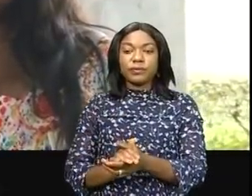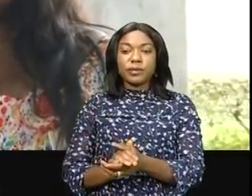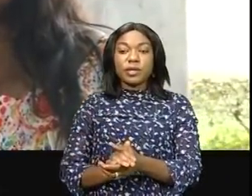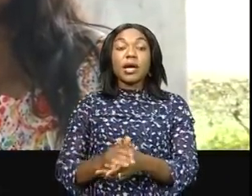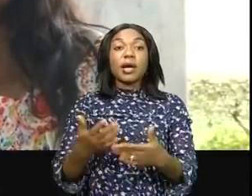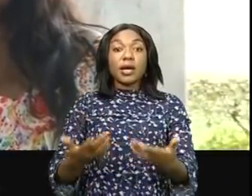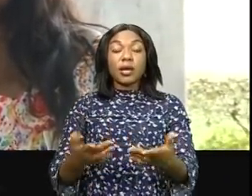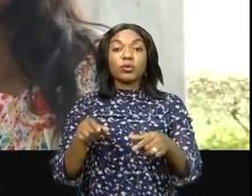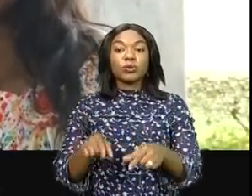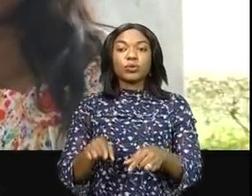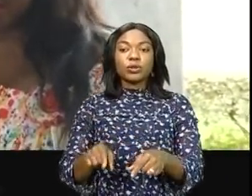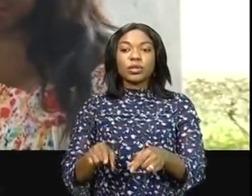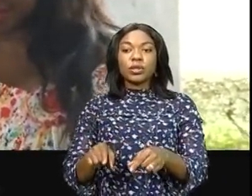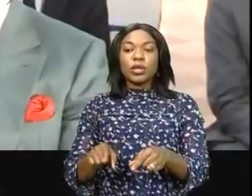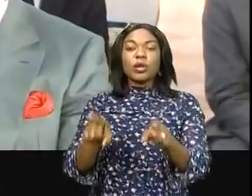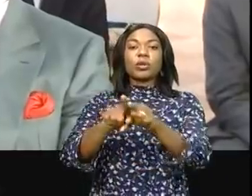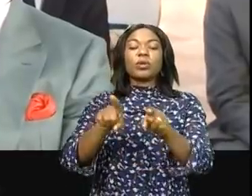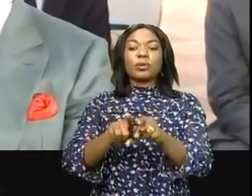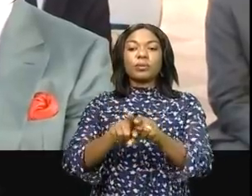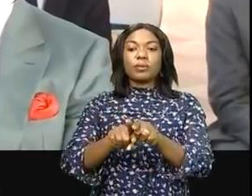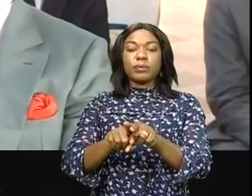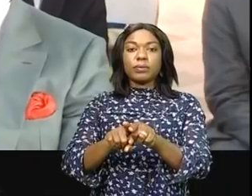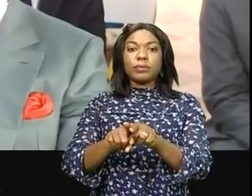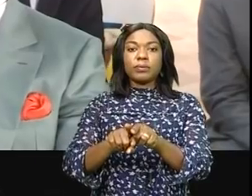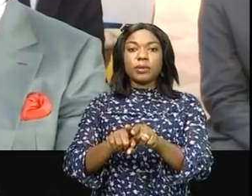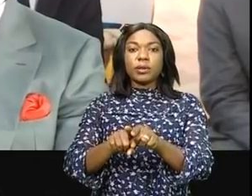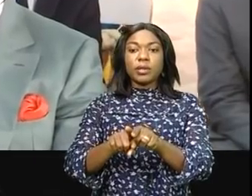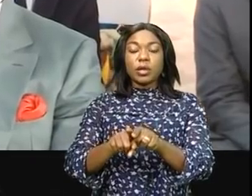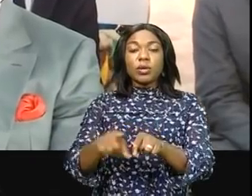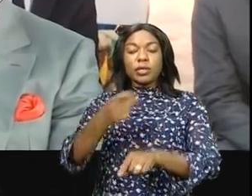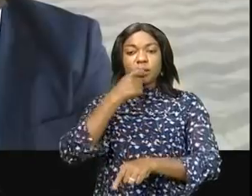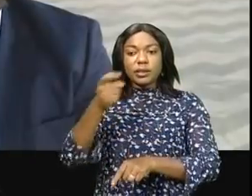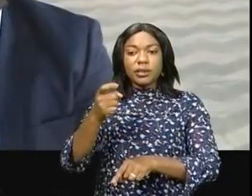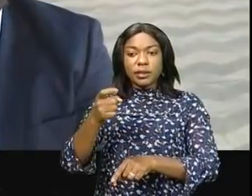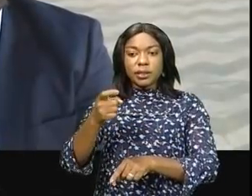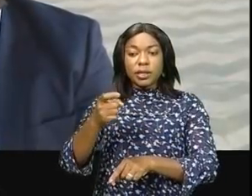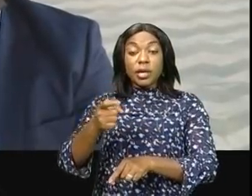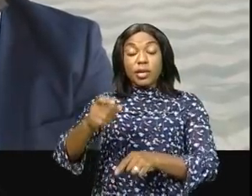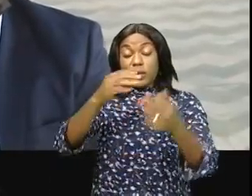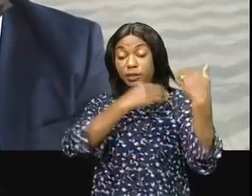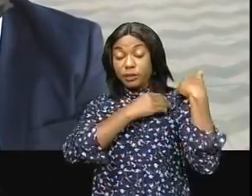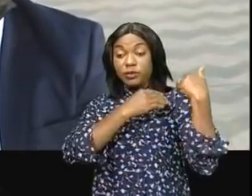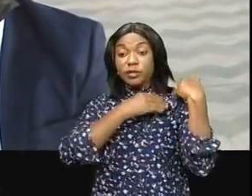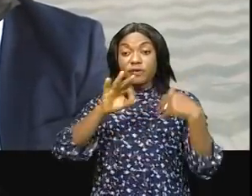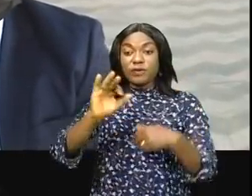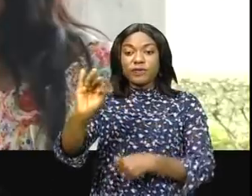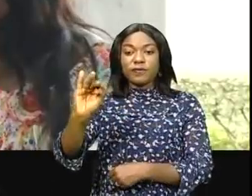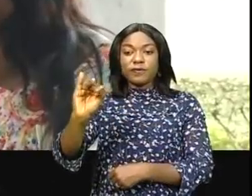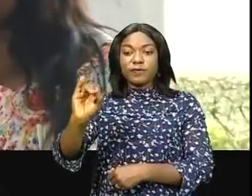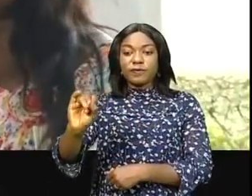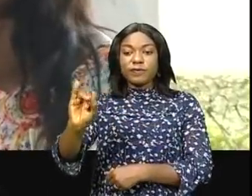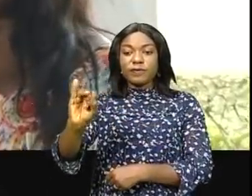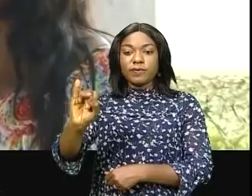d'aujourd'hui, comme l'ont répété M. Motsépé et M. Véran, est la consécration